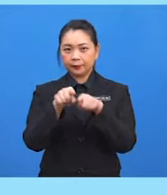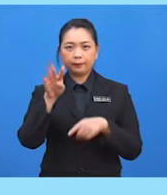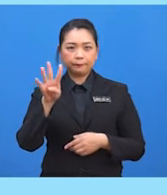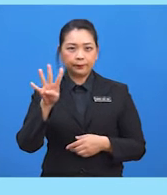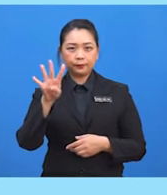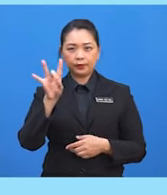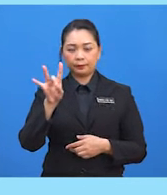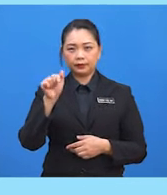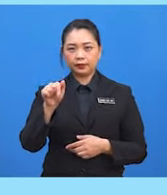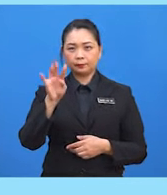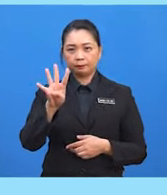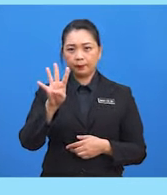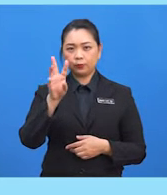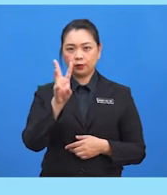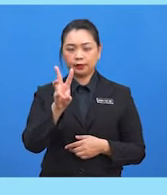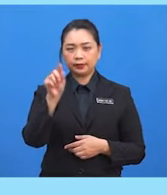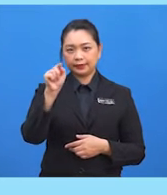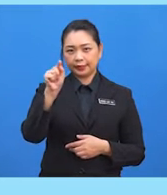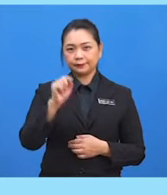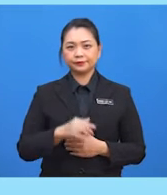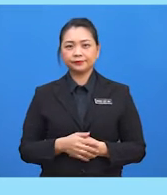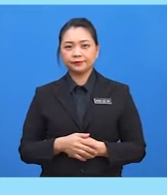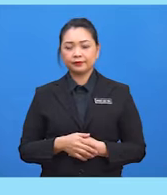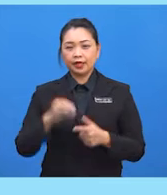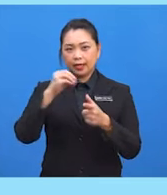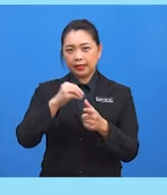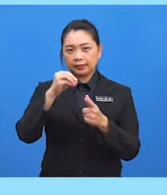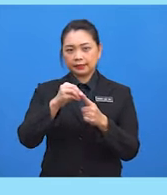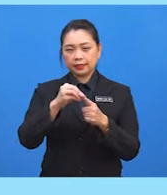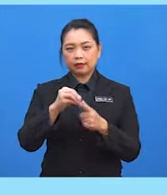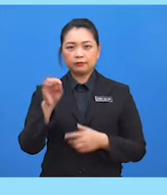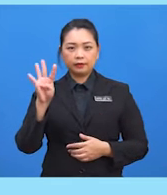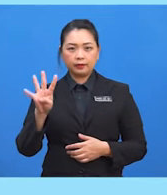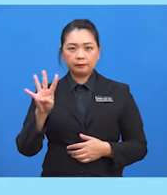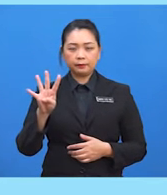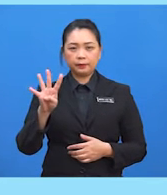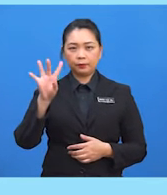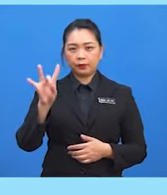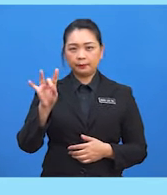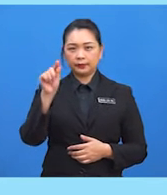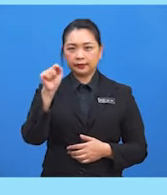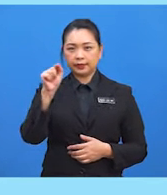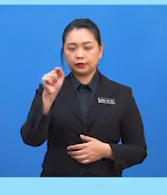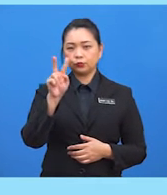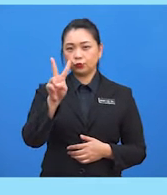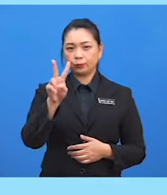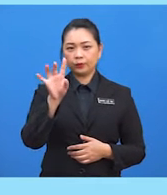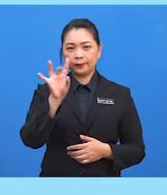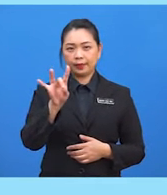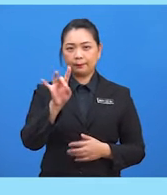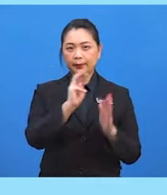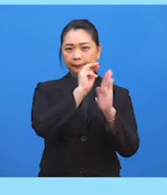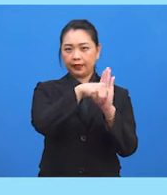.46 darjah atau teta sama dengan 48 darjah 28